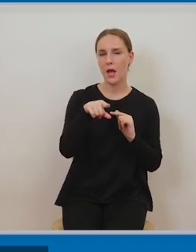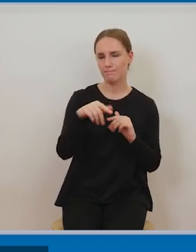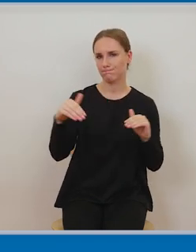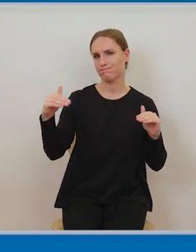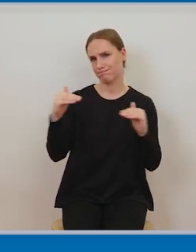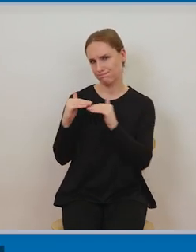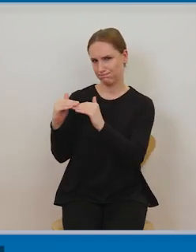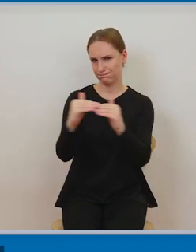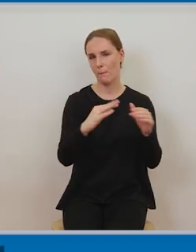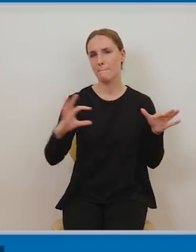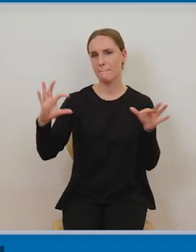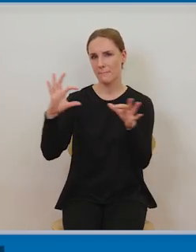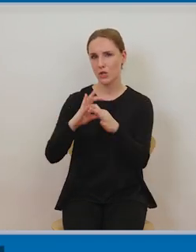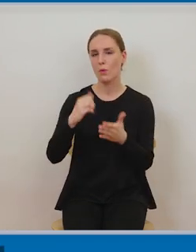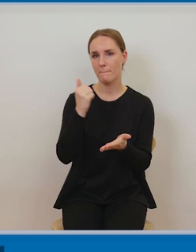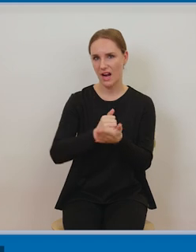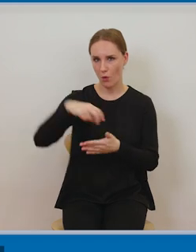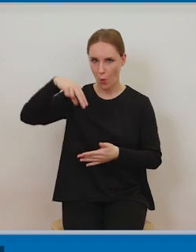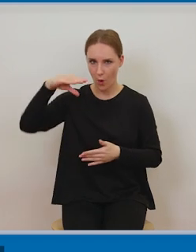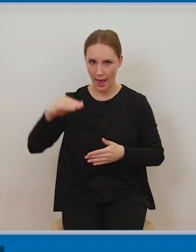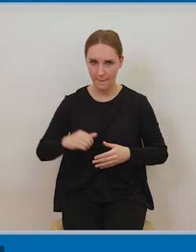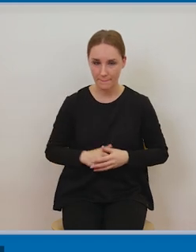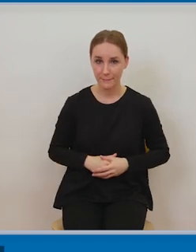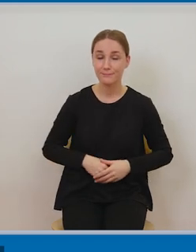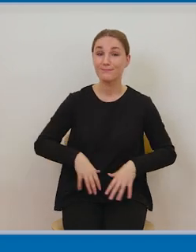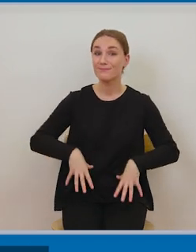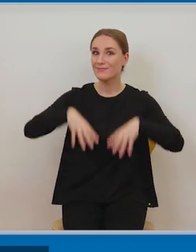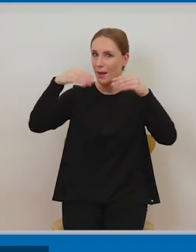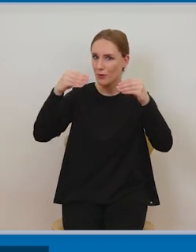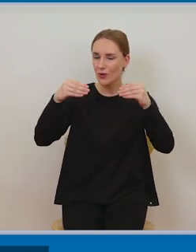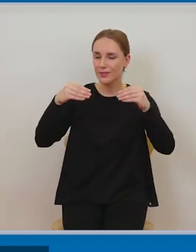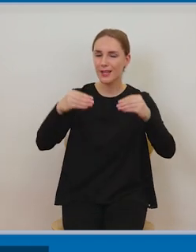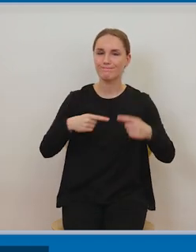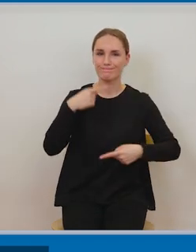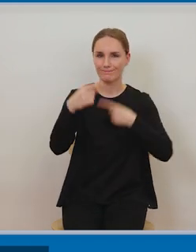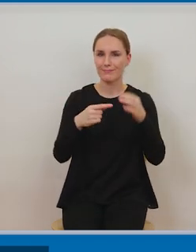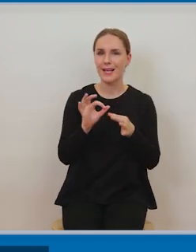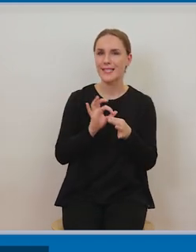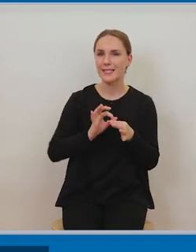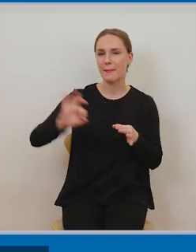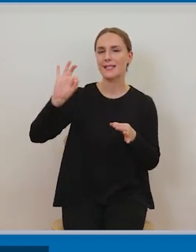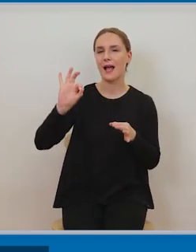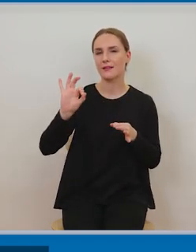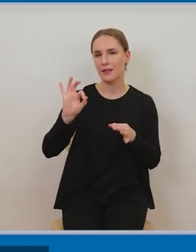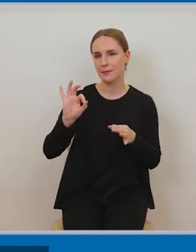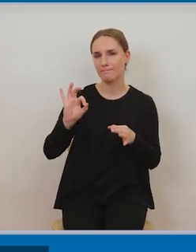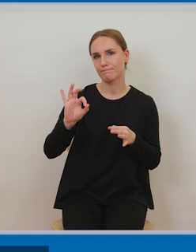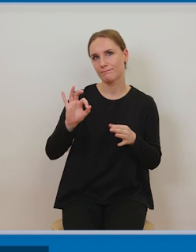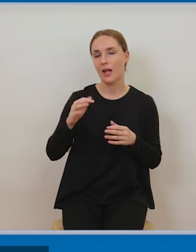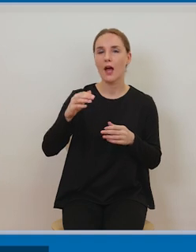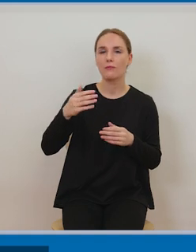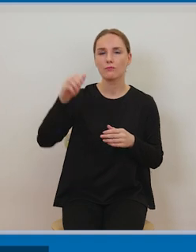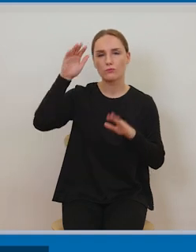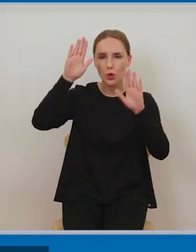prawach pokrodnych. I te przepisy, jak większość przepisów ustawy o dozwolonym użytku, tak naprawdę określają szczegółowo zakres